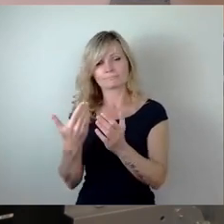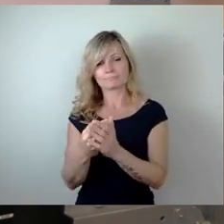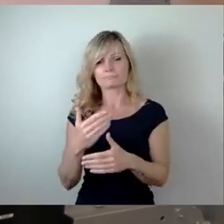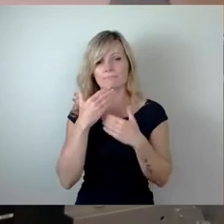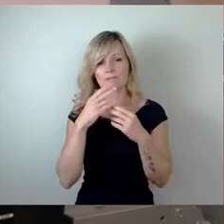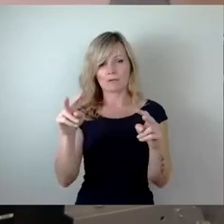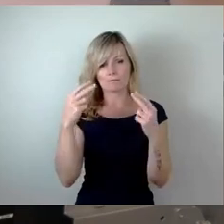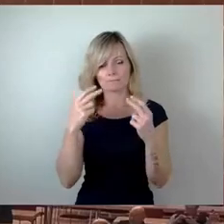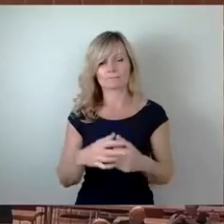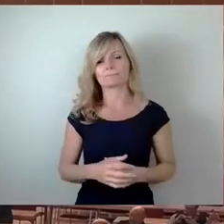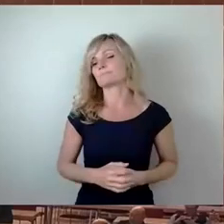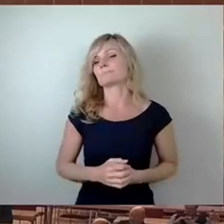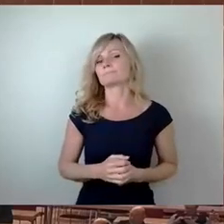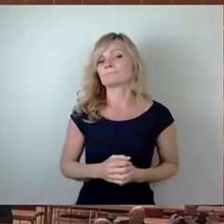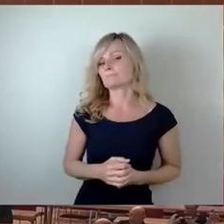Aufmerksamkeit.